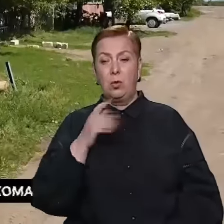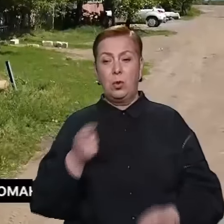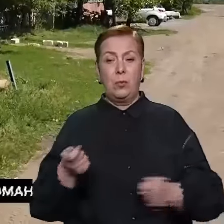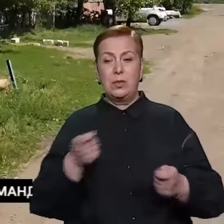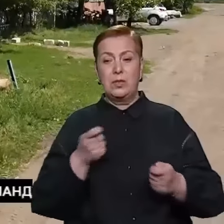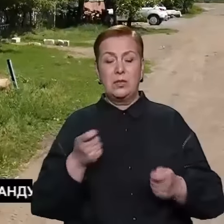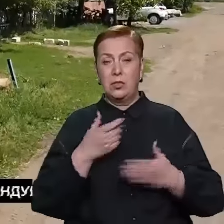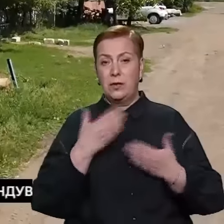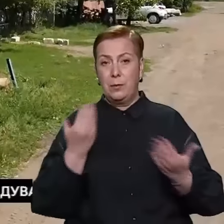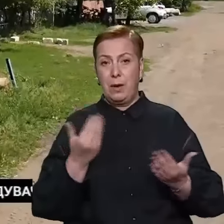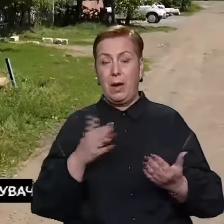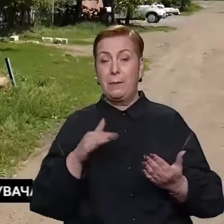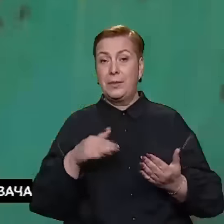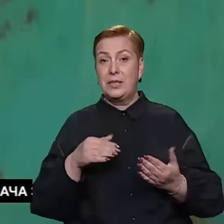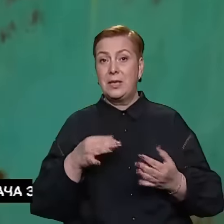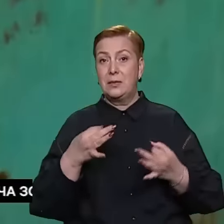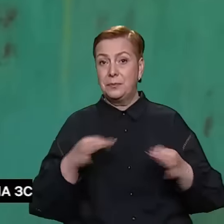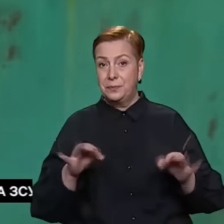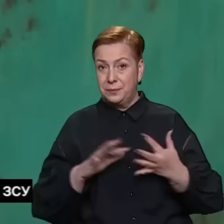відновили електропостачання.